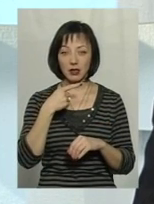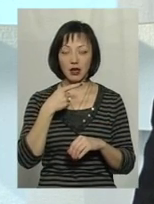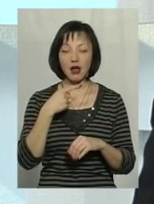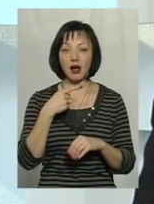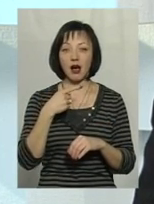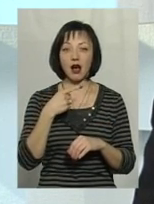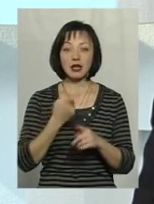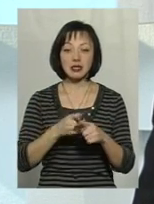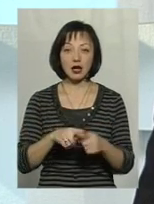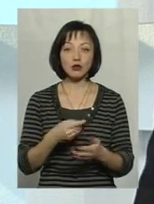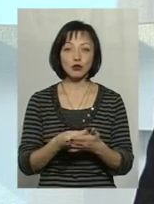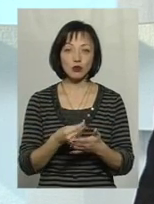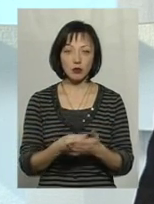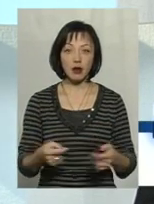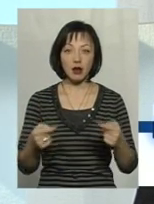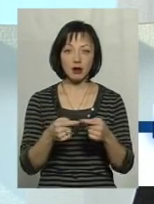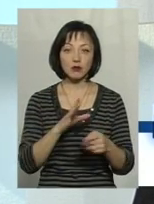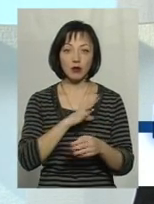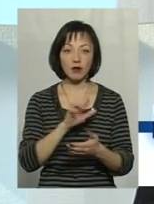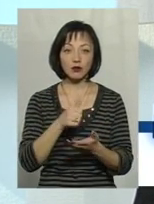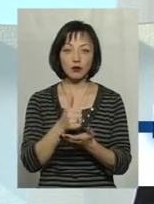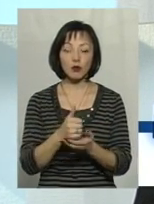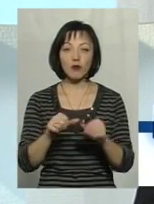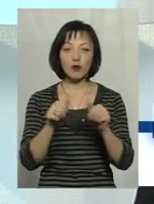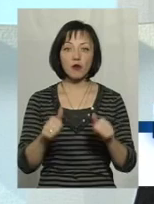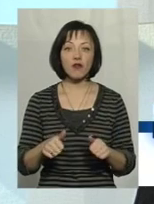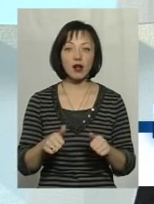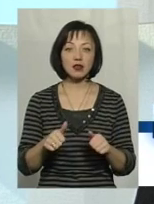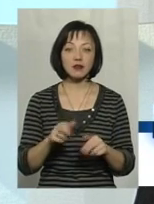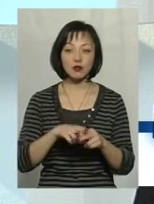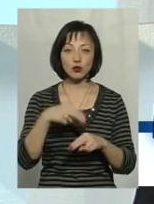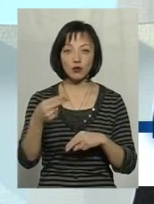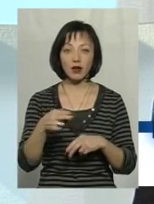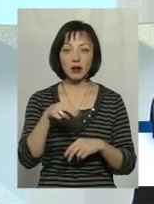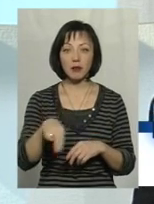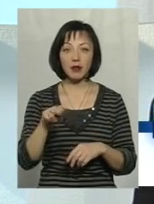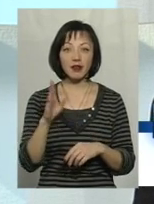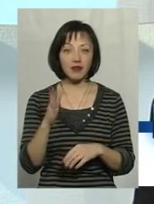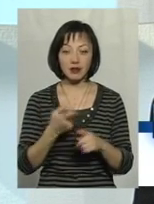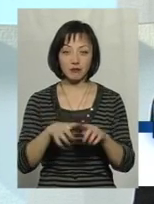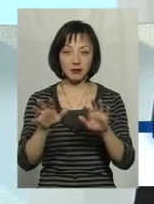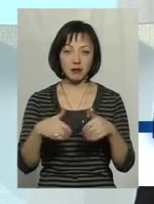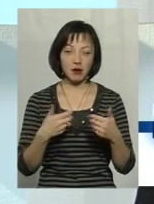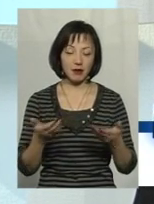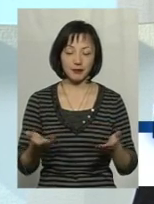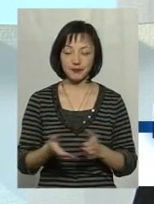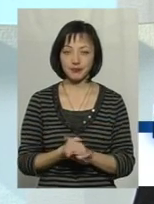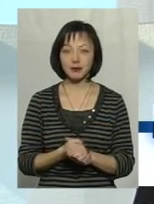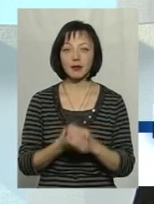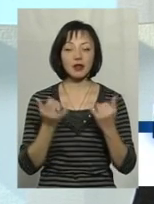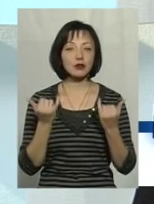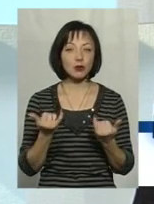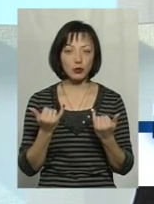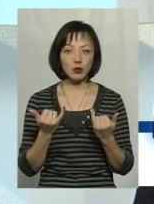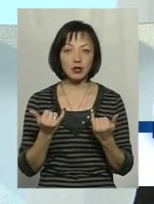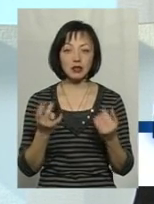А тим більше ця сума якраз формувалася за рахунок відшкодування ПДВ, її зараз вже забрали, треба творитися. Тобто сьогодні